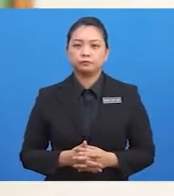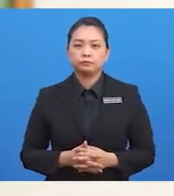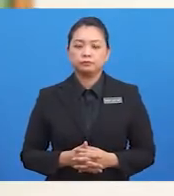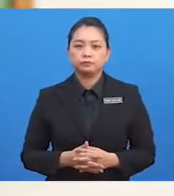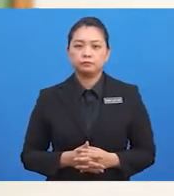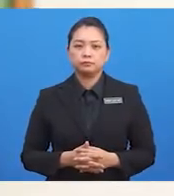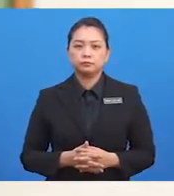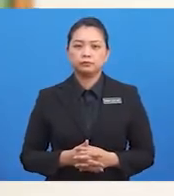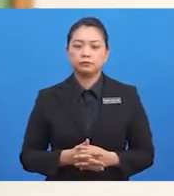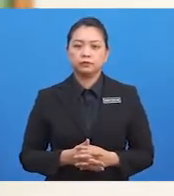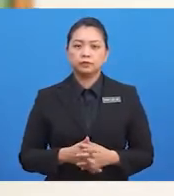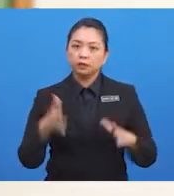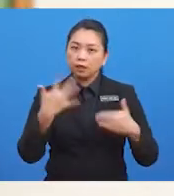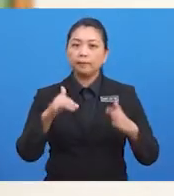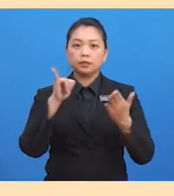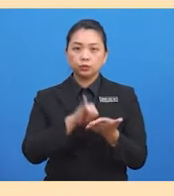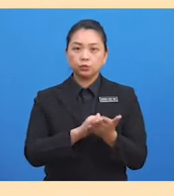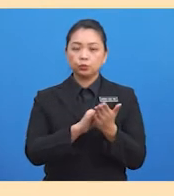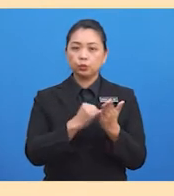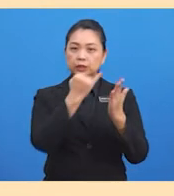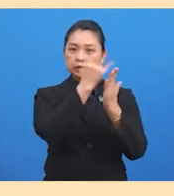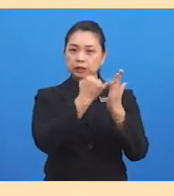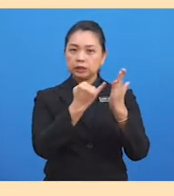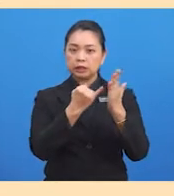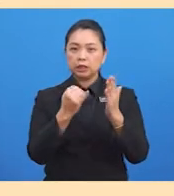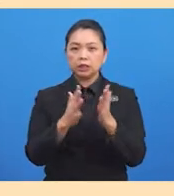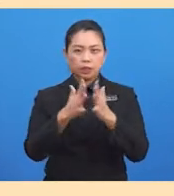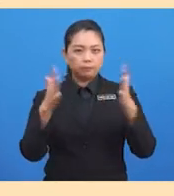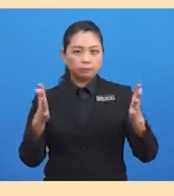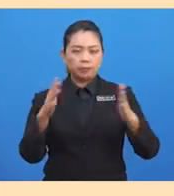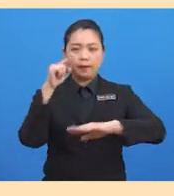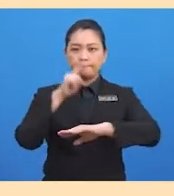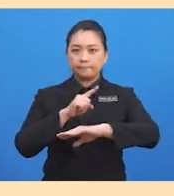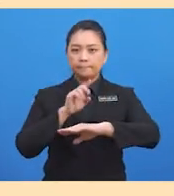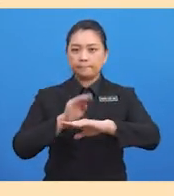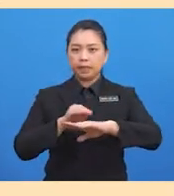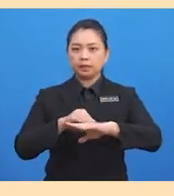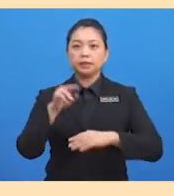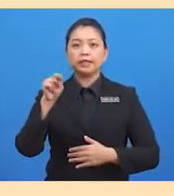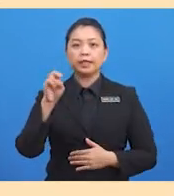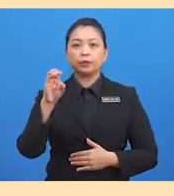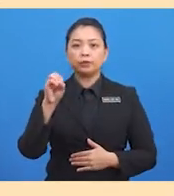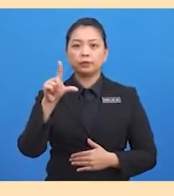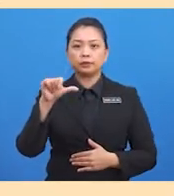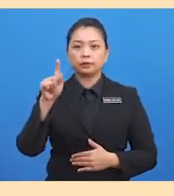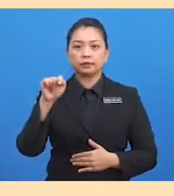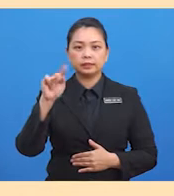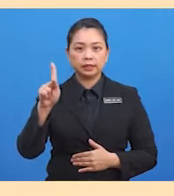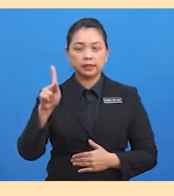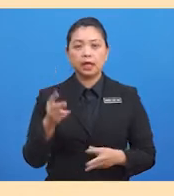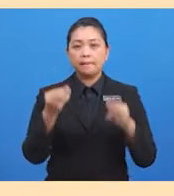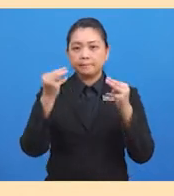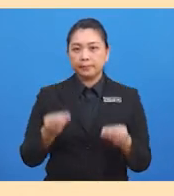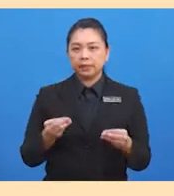manusia prasejarah terus berkembang pada zaman neolitik. Selain lukisan gua, manusia juga